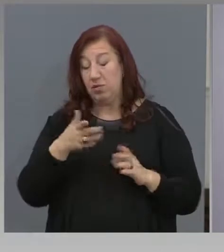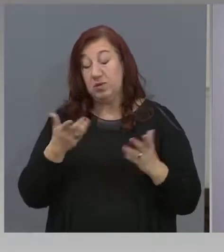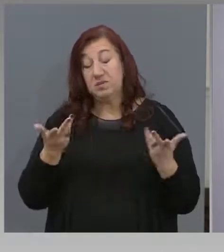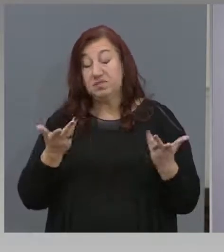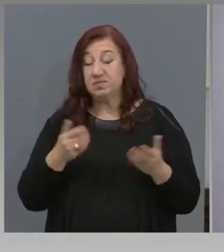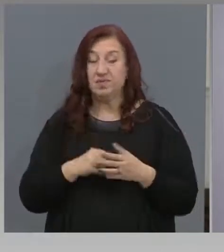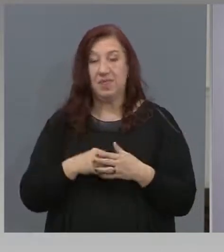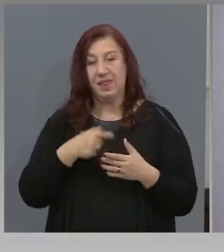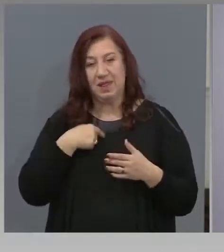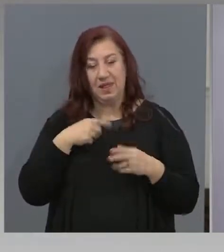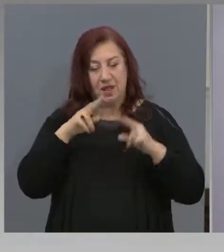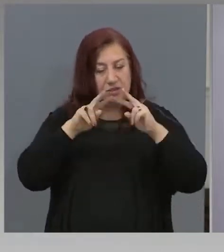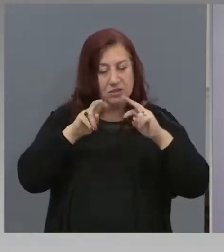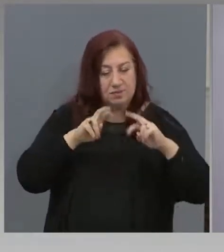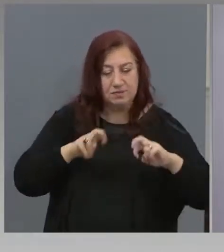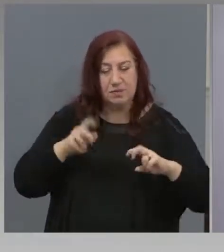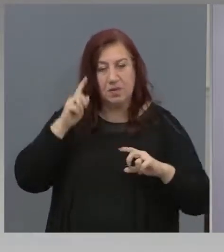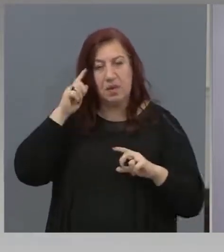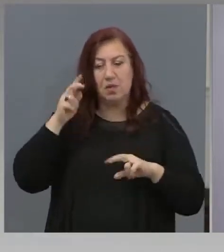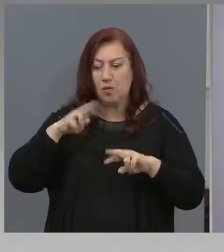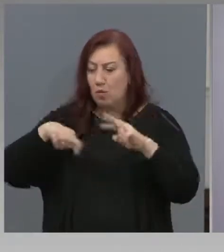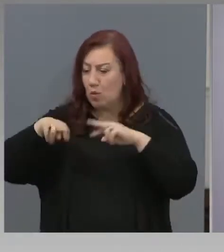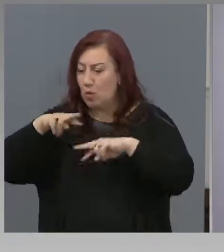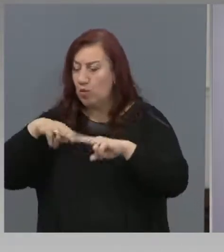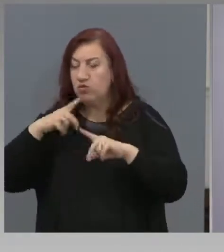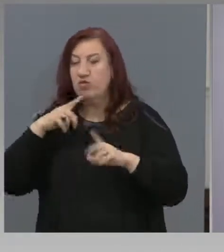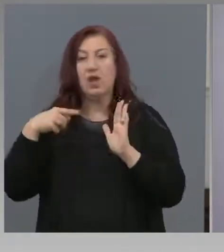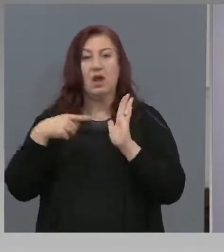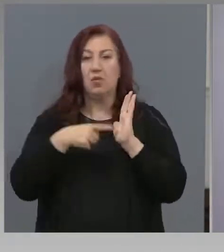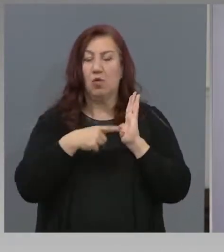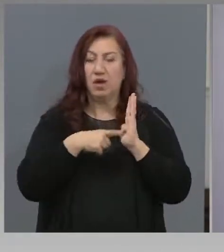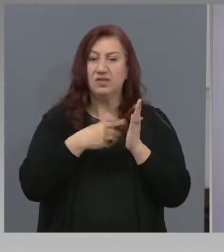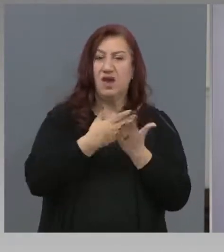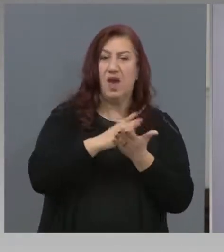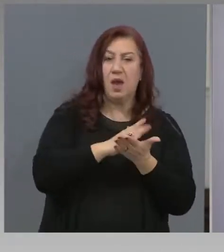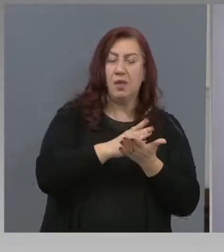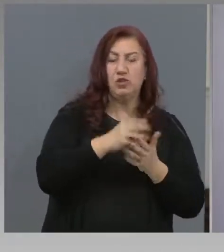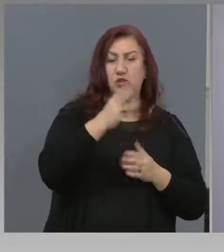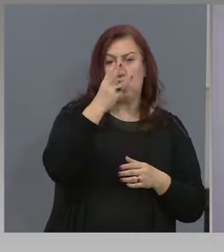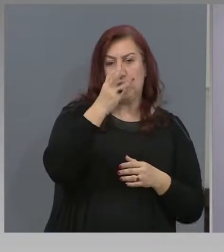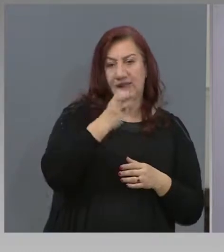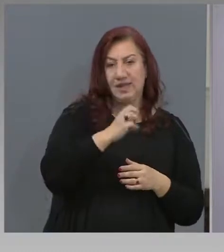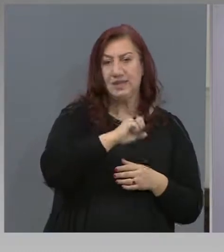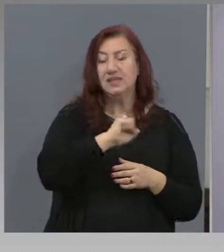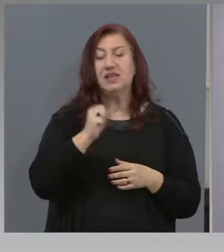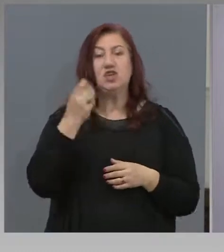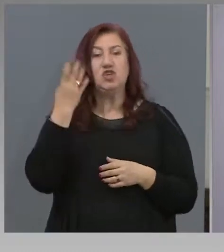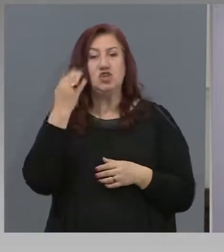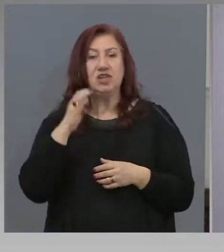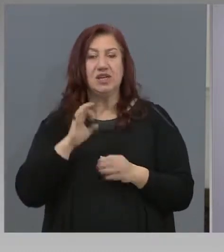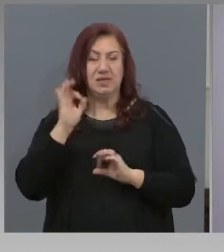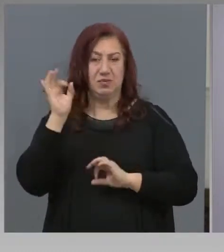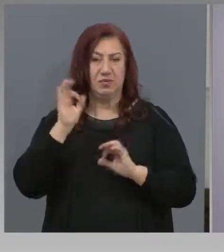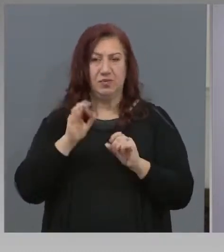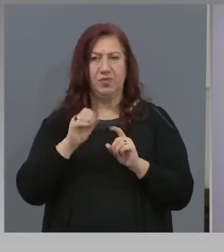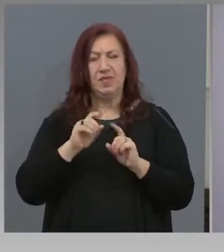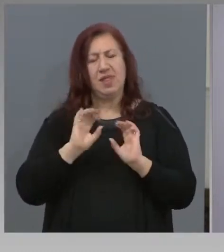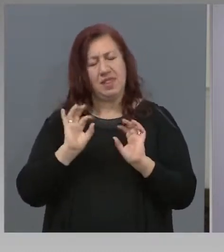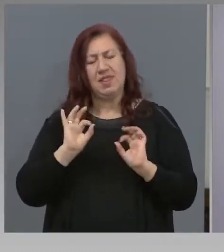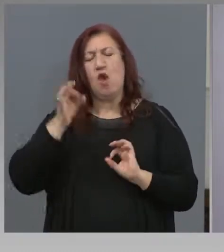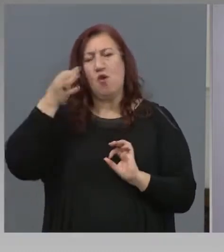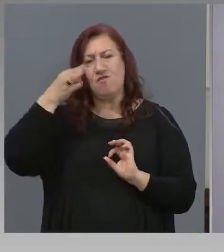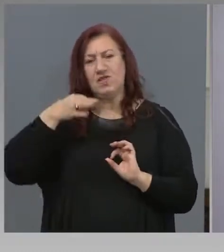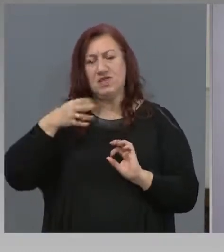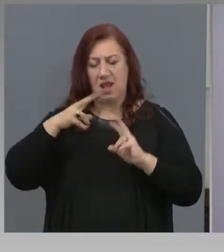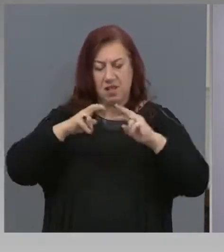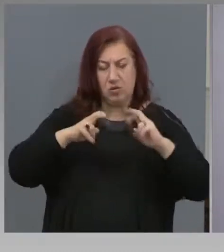Нашите проучвания показват, че между 30 и 40% непредставителни проучвания, между 30 и 40%